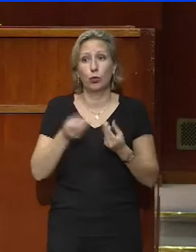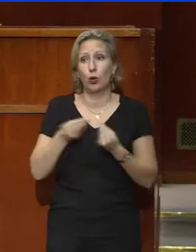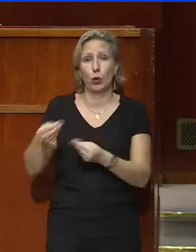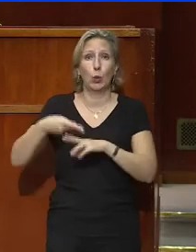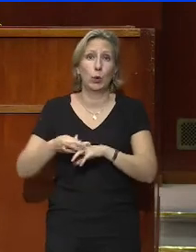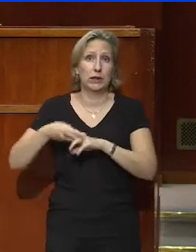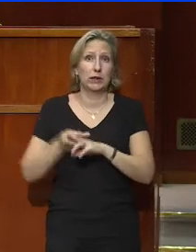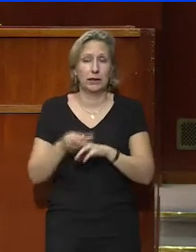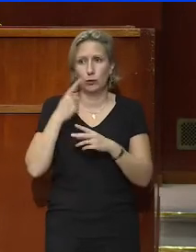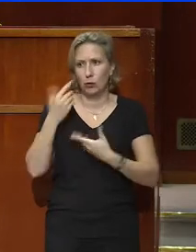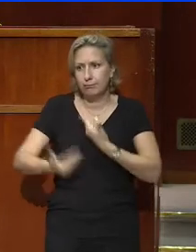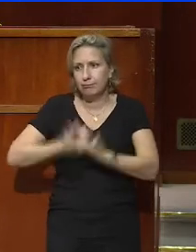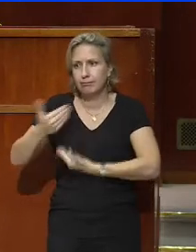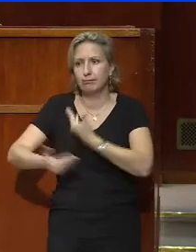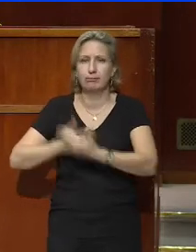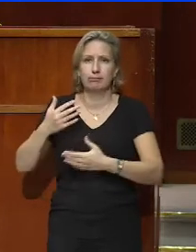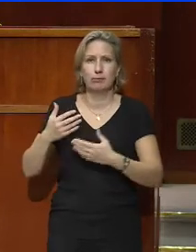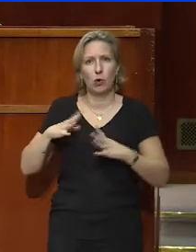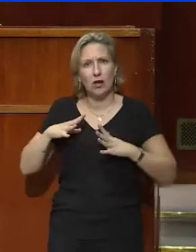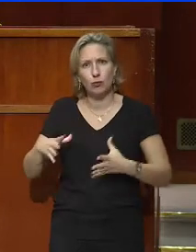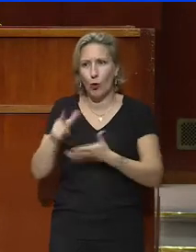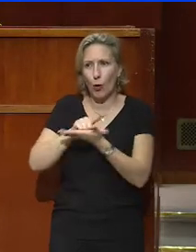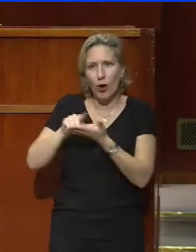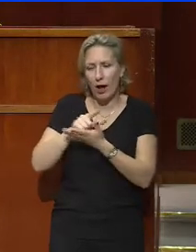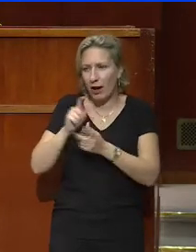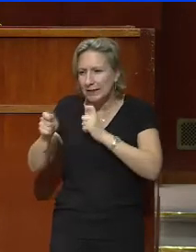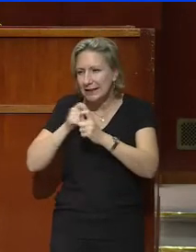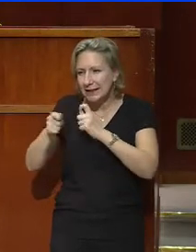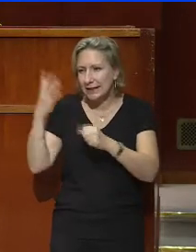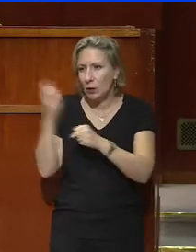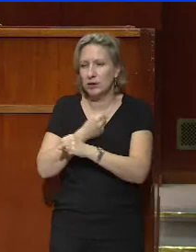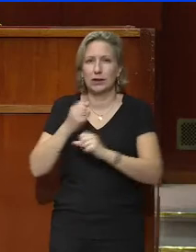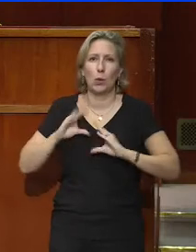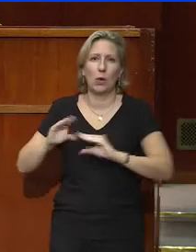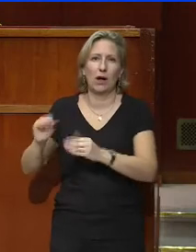engager et réussir des négociations au niveau local autour de projets concrets.